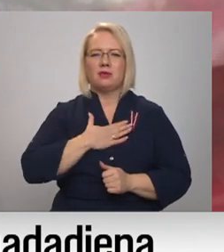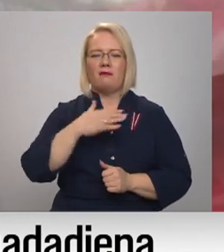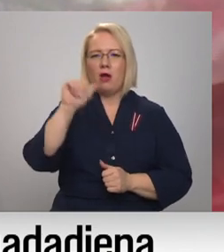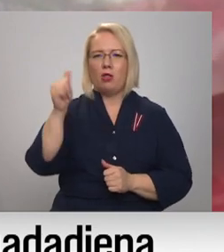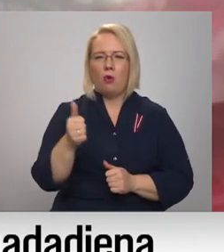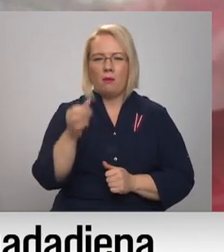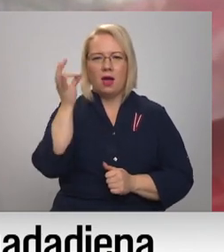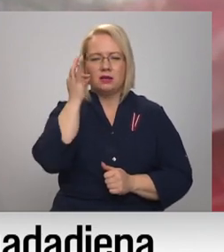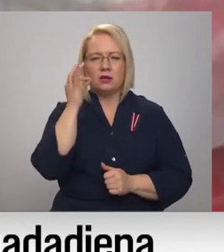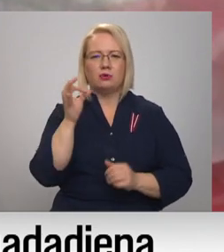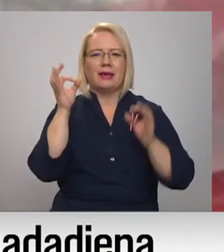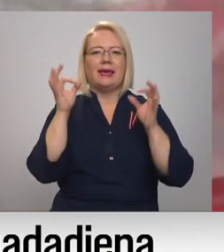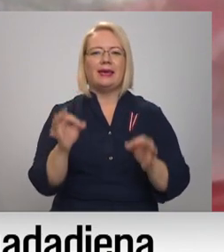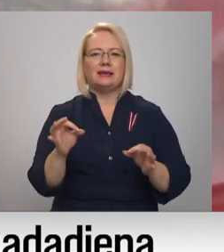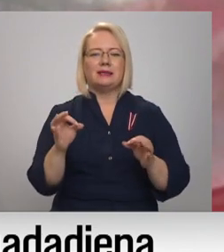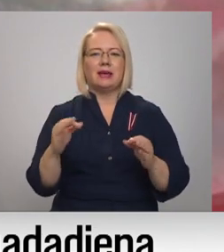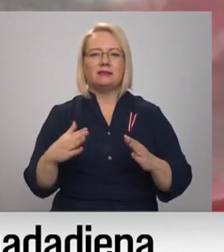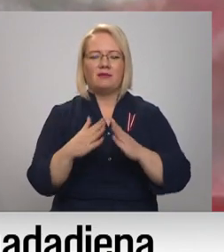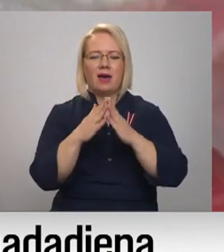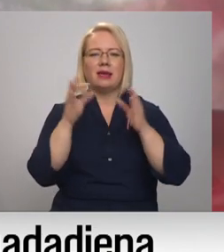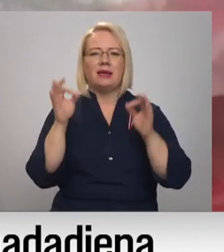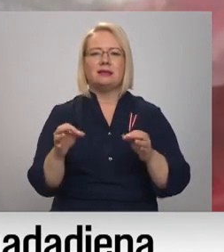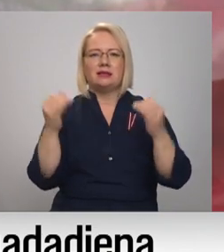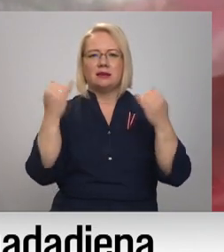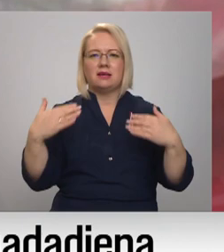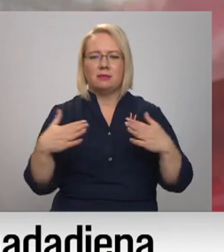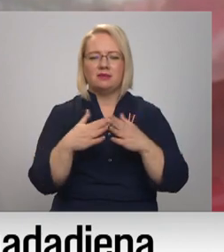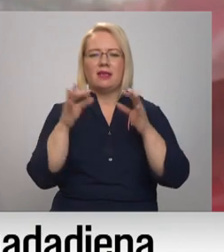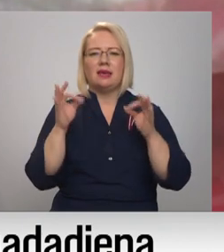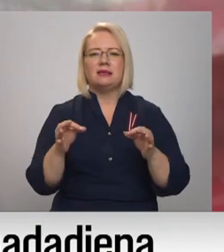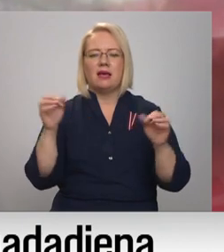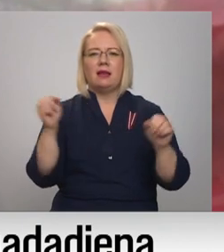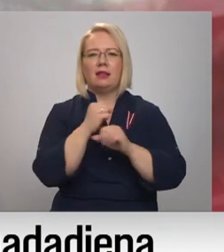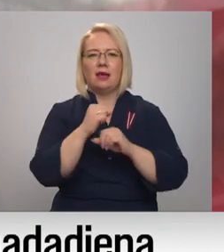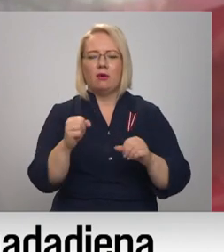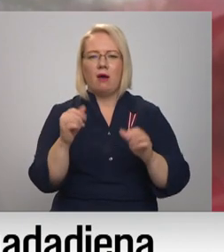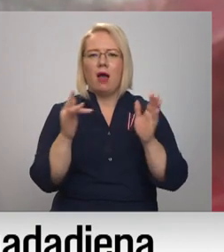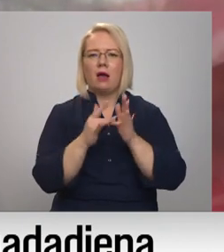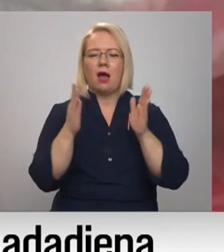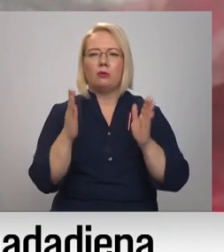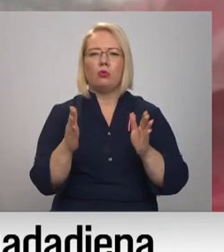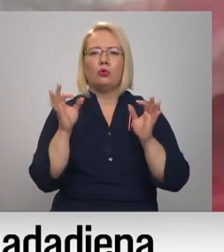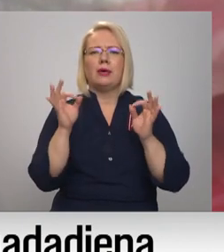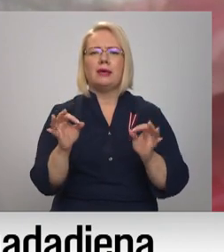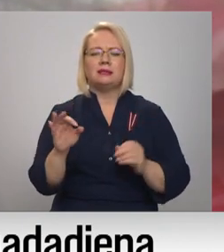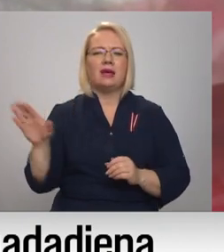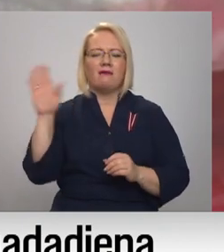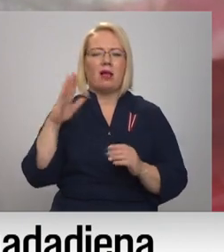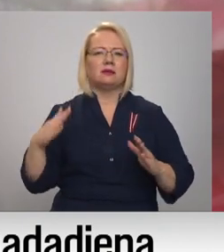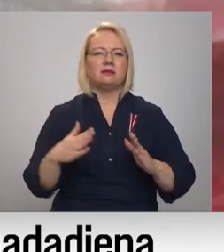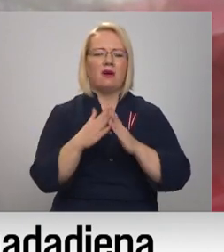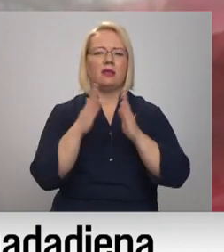atceros īstie svētki. Īstā bērnība, īstie ziemassvētki, īstie jāņu. Un kādi būtu īstie valsts svētki, ja būtu tā